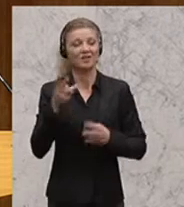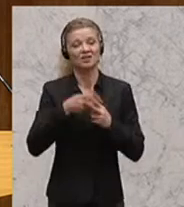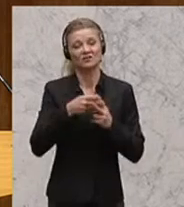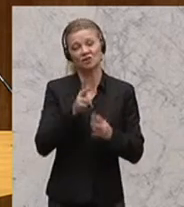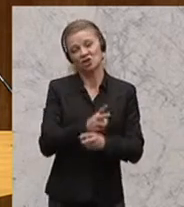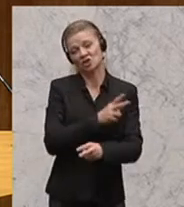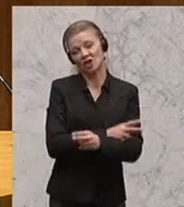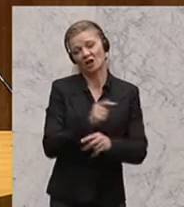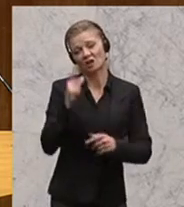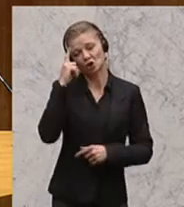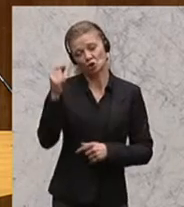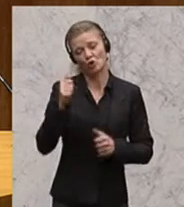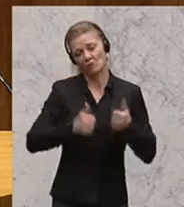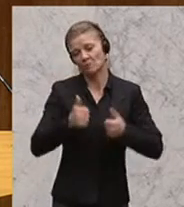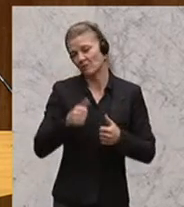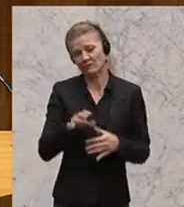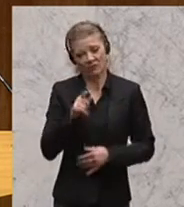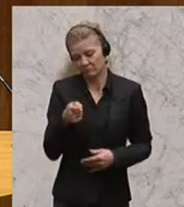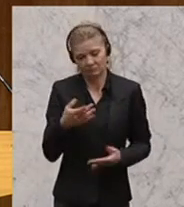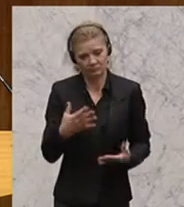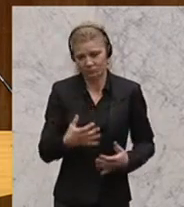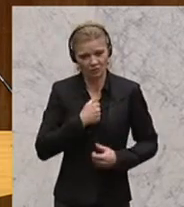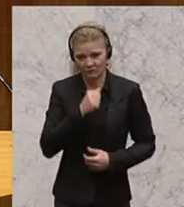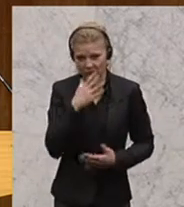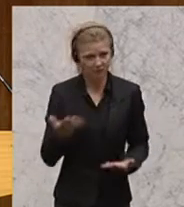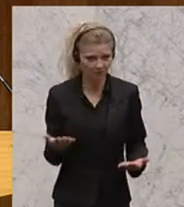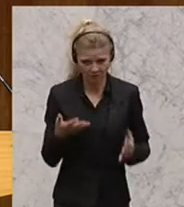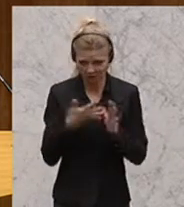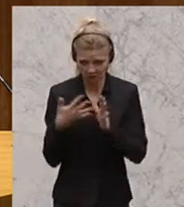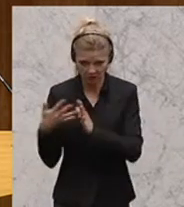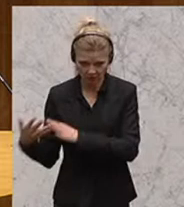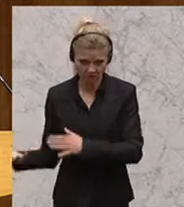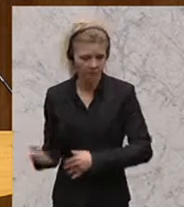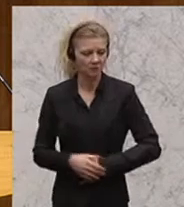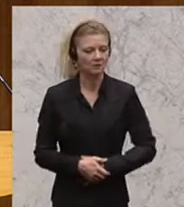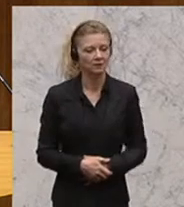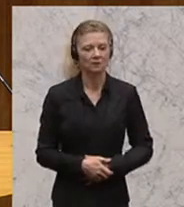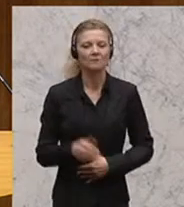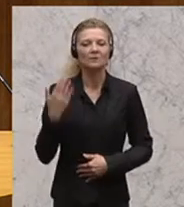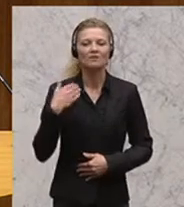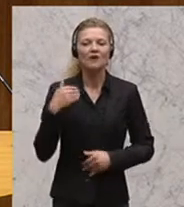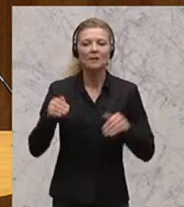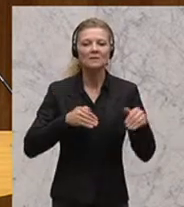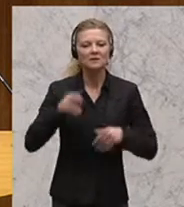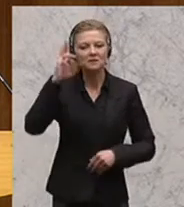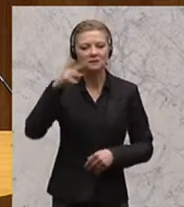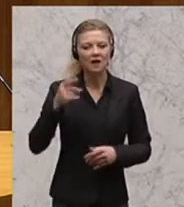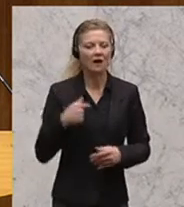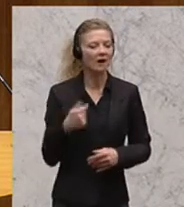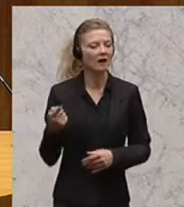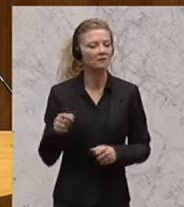überhaupt nicht zielführend. Verwundert bin ich auch über eine Aussage im Ministerratsvortrag, dass die Umstellung des